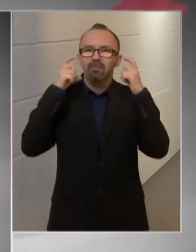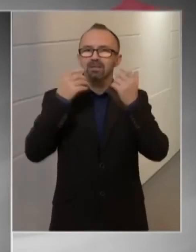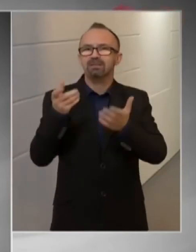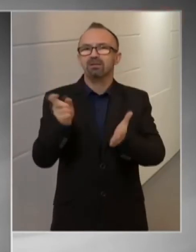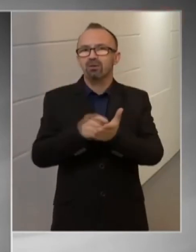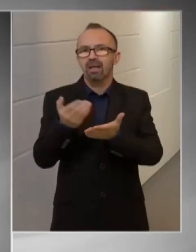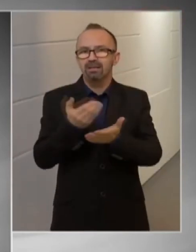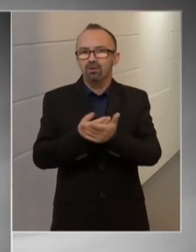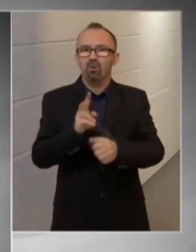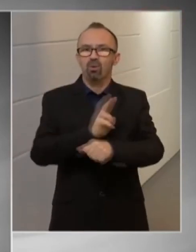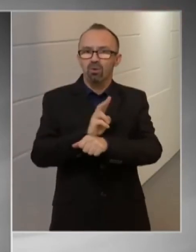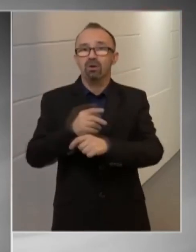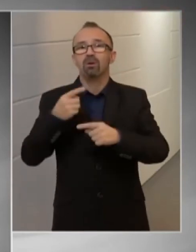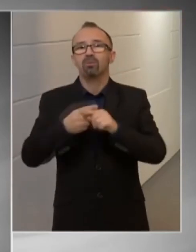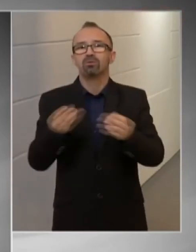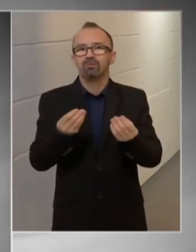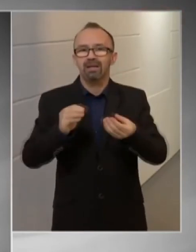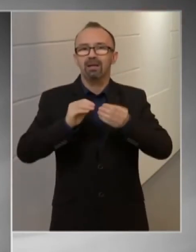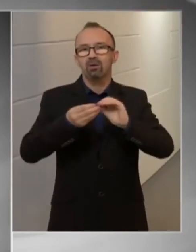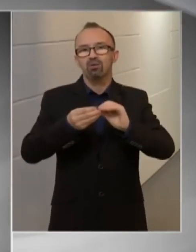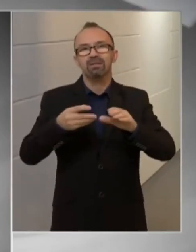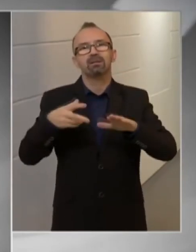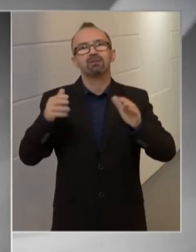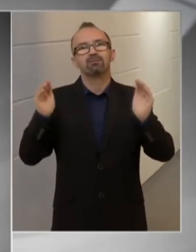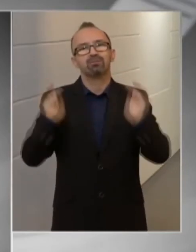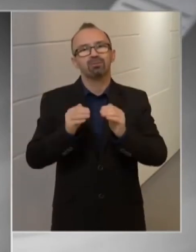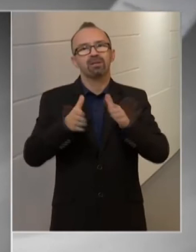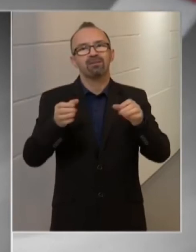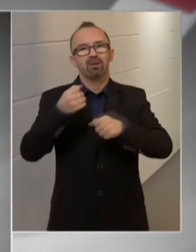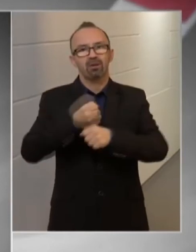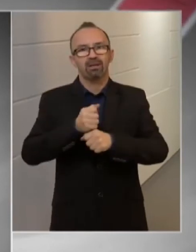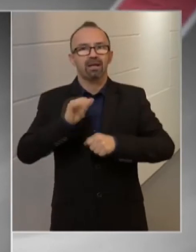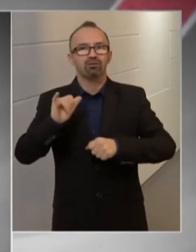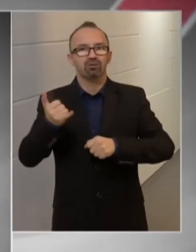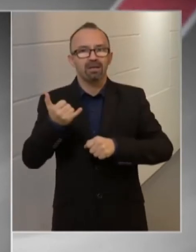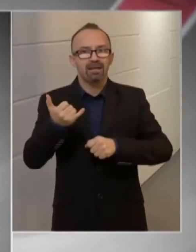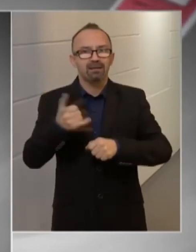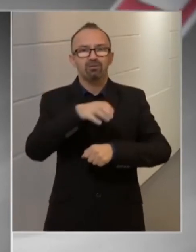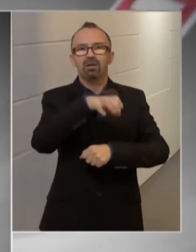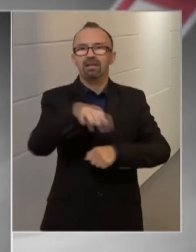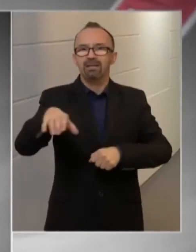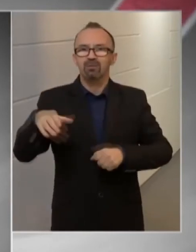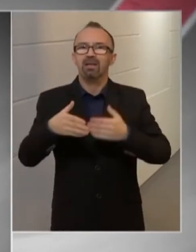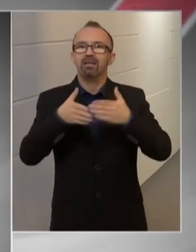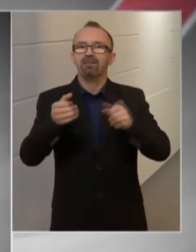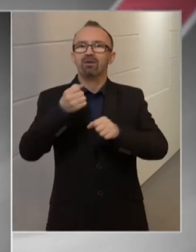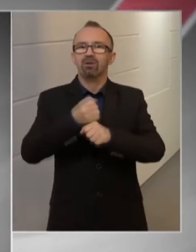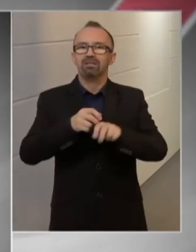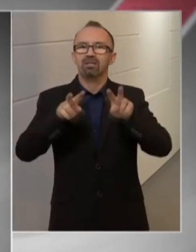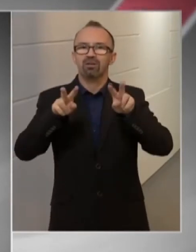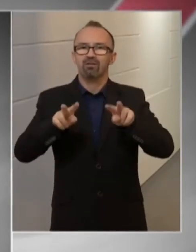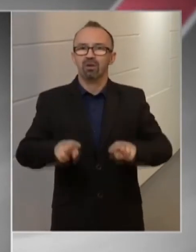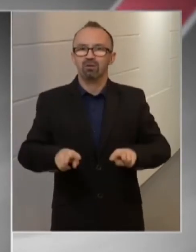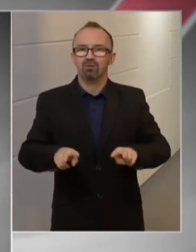közterületi csoportulás tilalmának betartását is. Továbbá az üzletek, vendéglátóegységek nyitvatartását is fokozottan